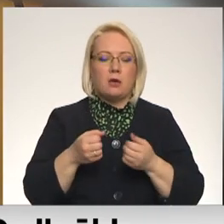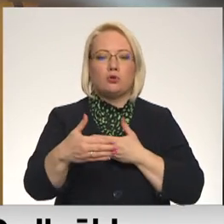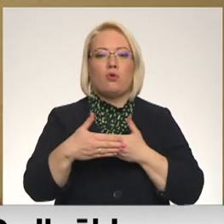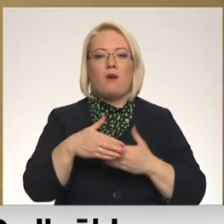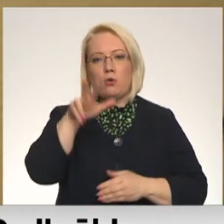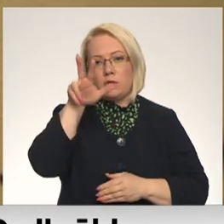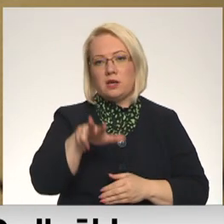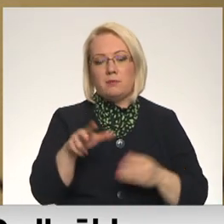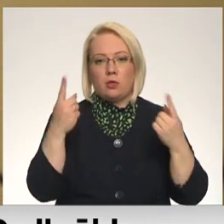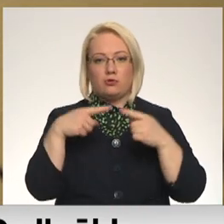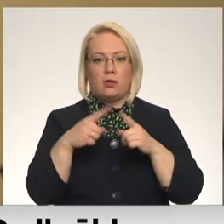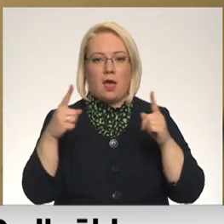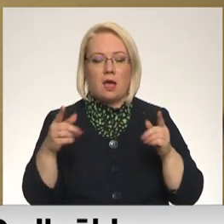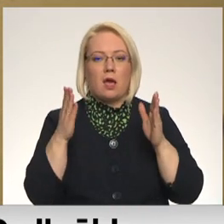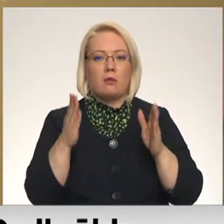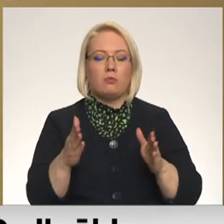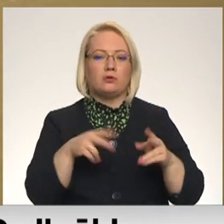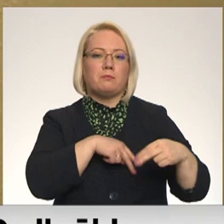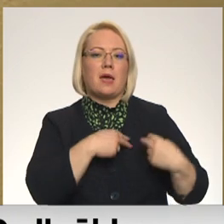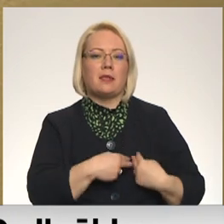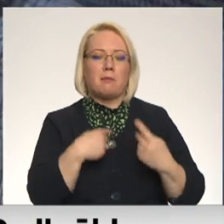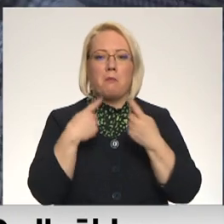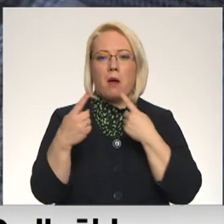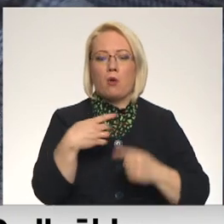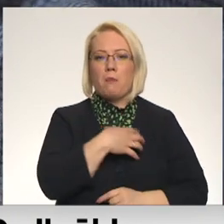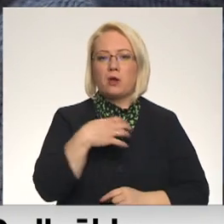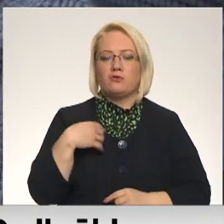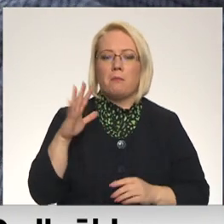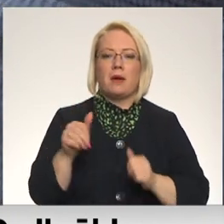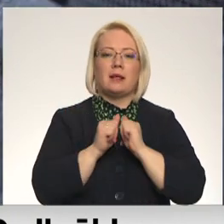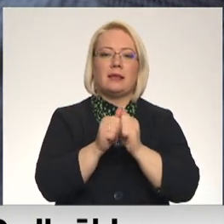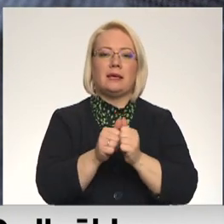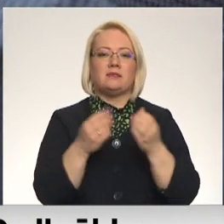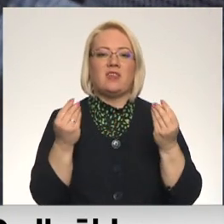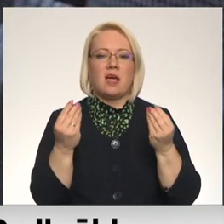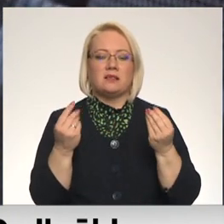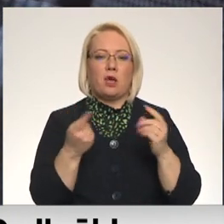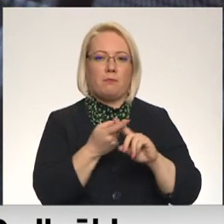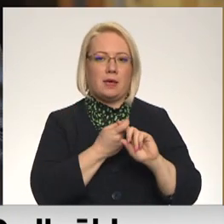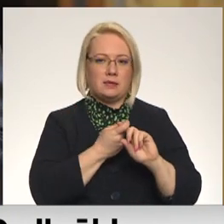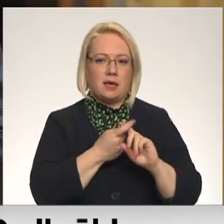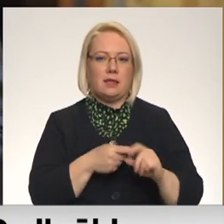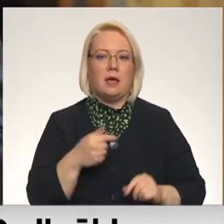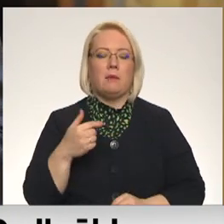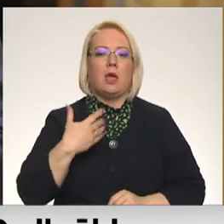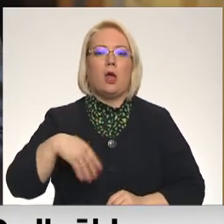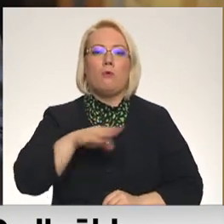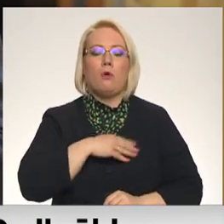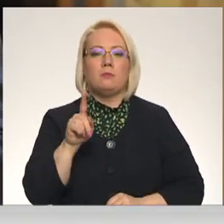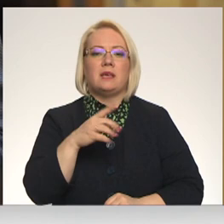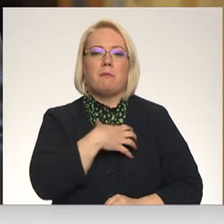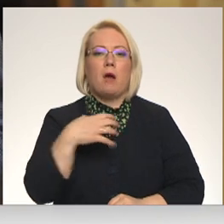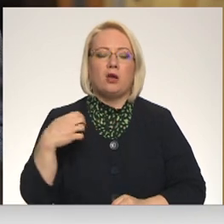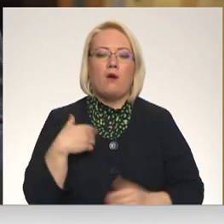mēnešu laikā, kad noslēgsies arī biedrības pārunas ar pašvaldībām par līdzfinansējumu piesaisti. Mums ir pašvaldības, kurās cilvēki